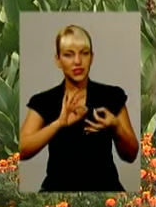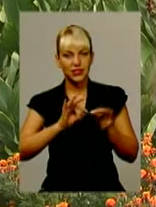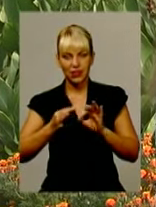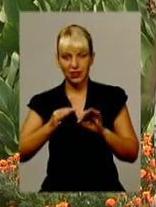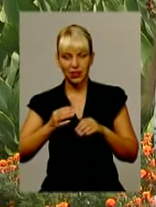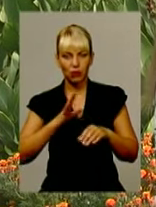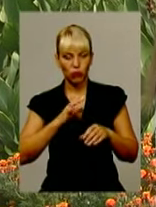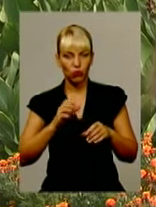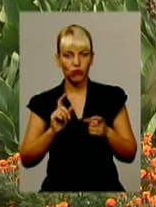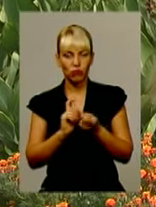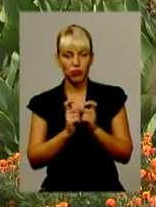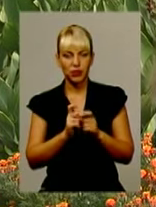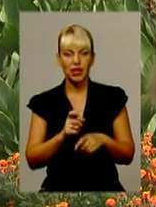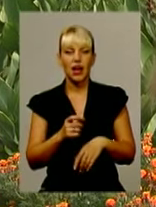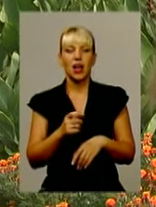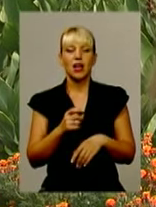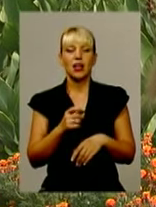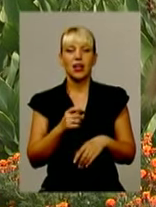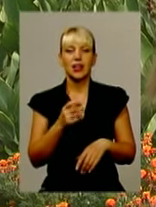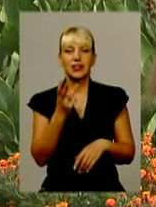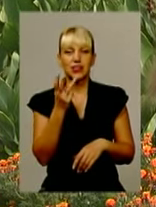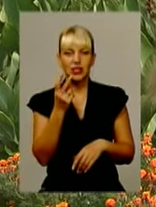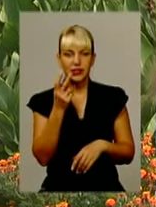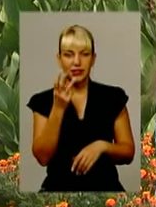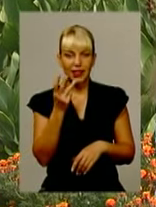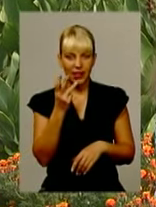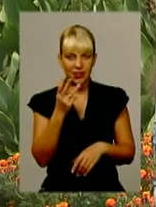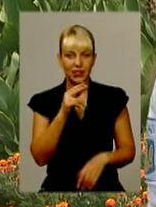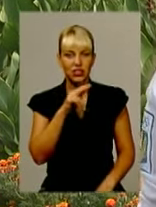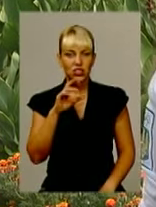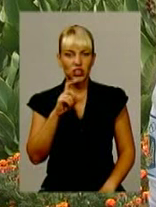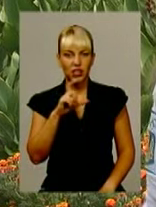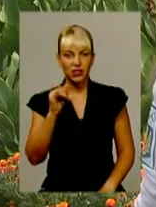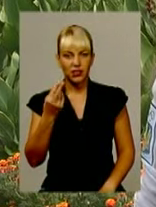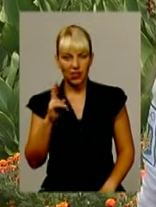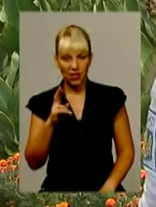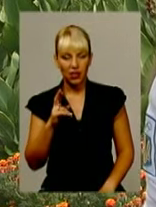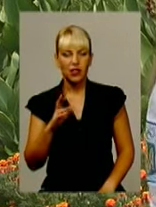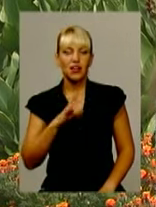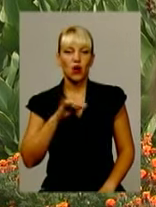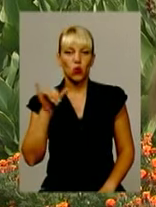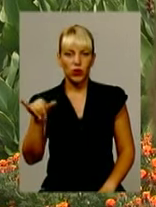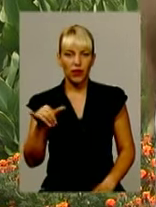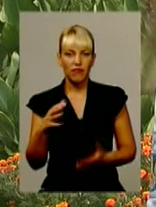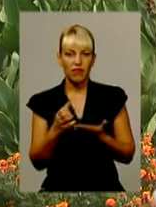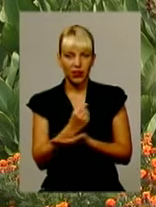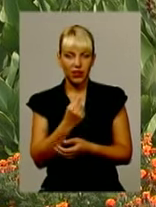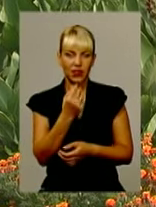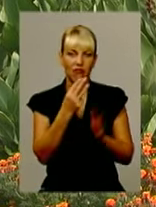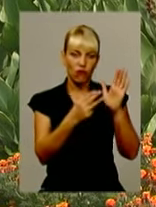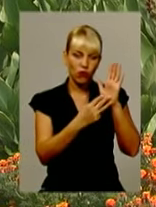Другий, третій бой у мене був з Чешкою. Я в неї виграла 8-1. А